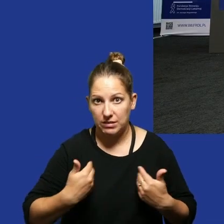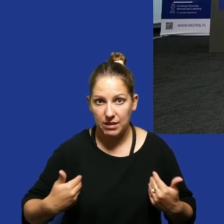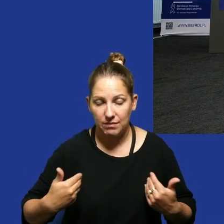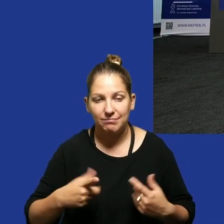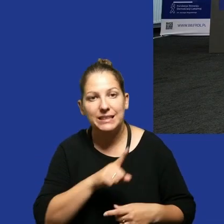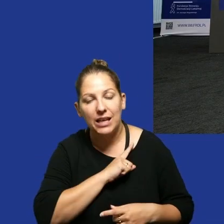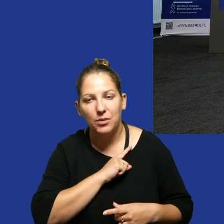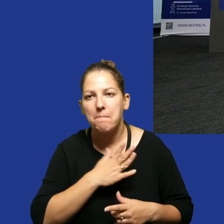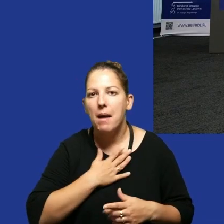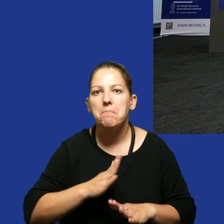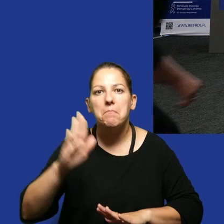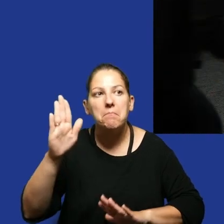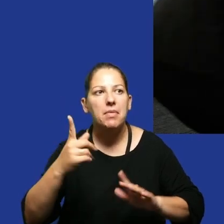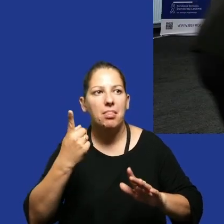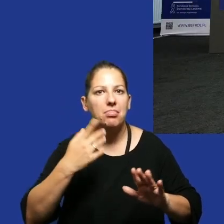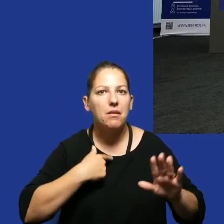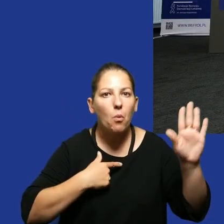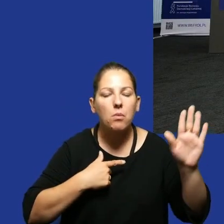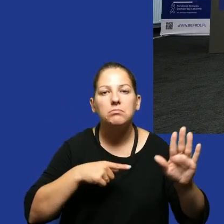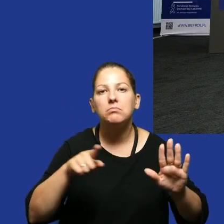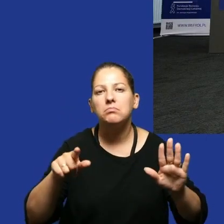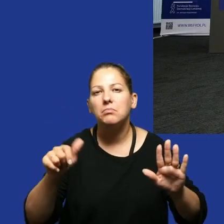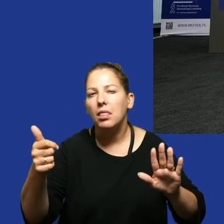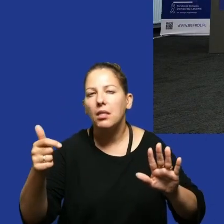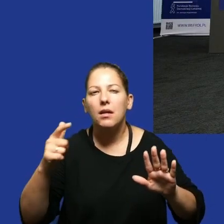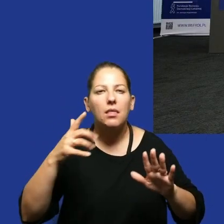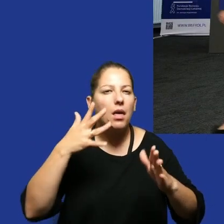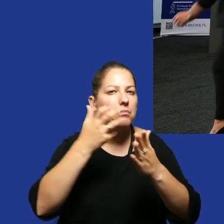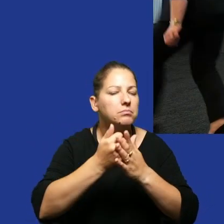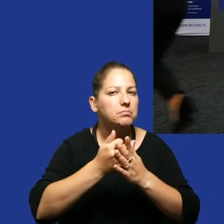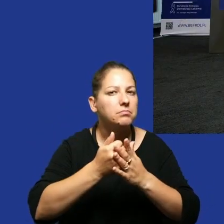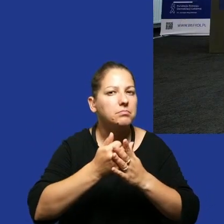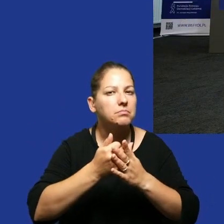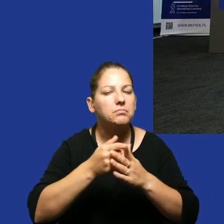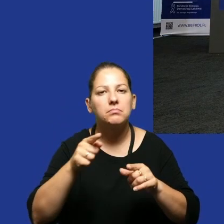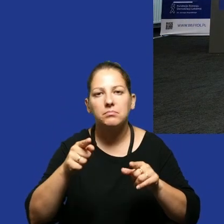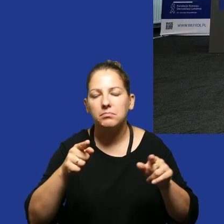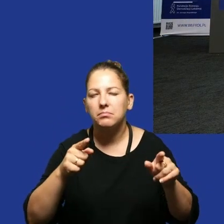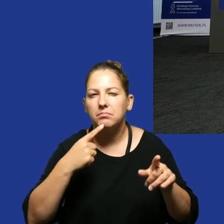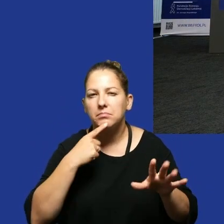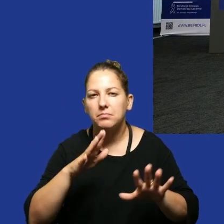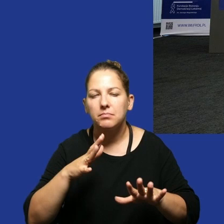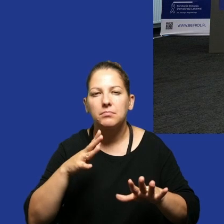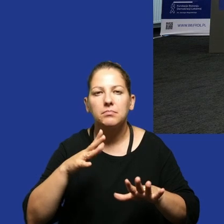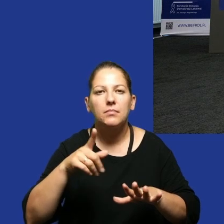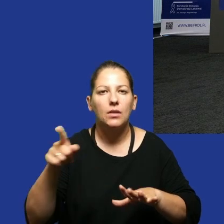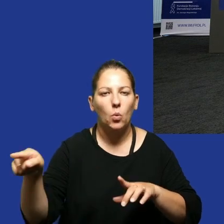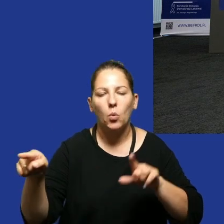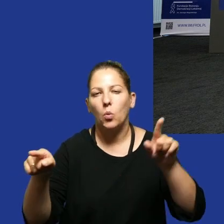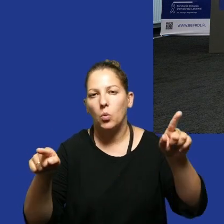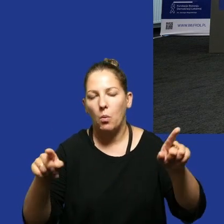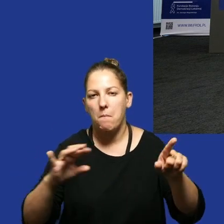strażnicza? Okej, mamy tutaj jeden głos, jeden tam na powiedzmy balkonie i jeden tu